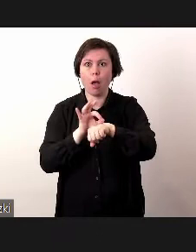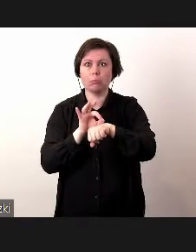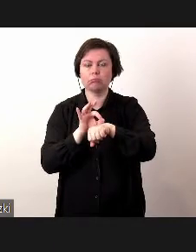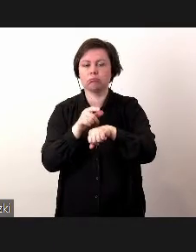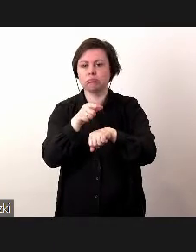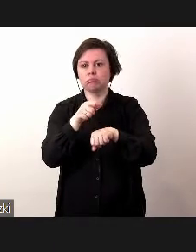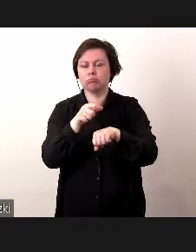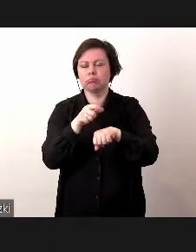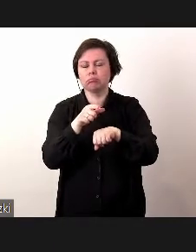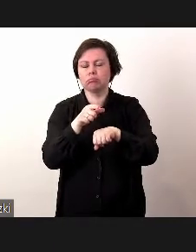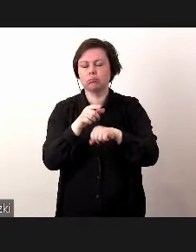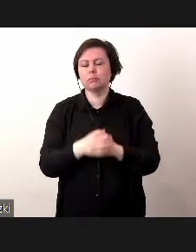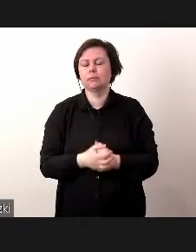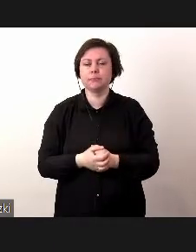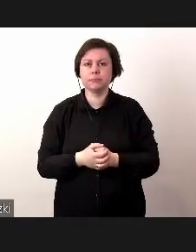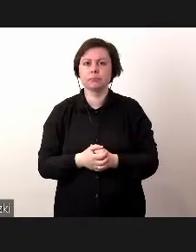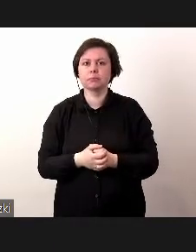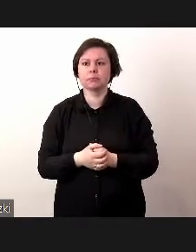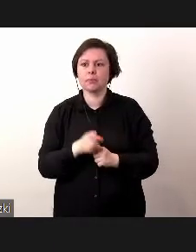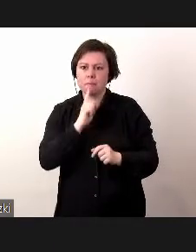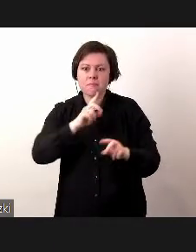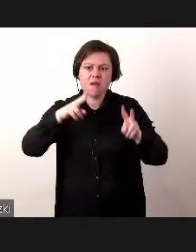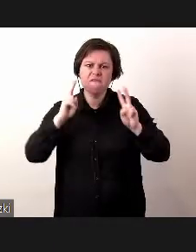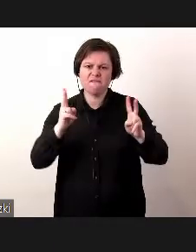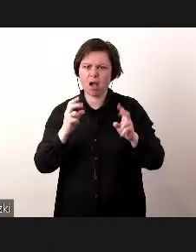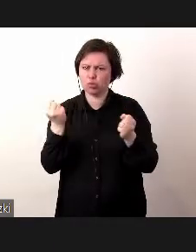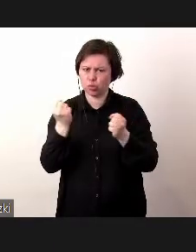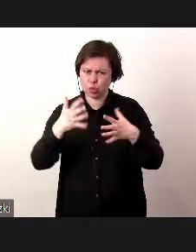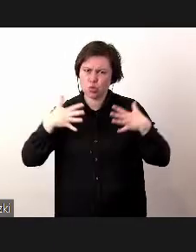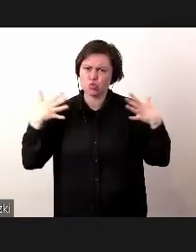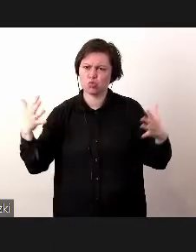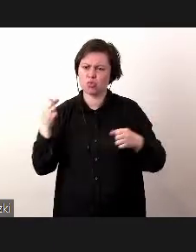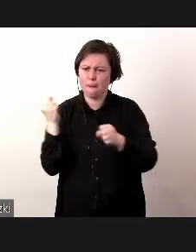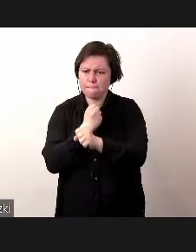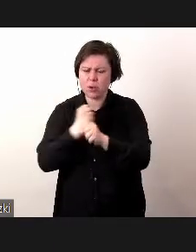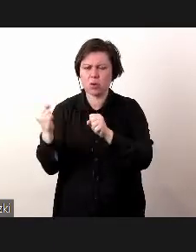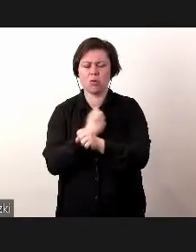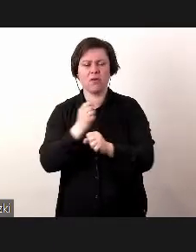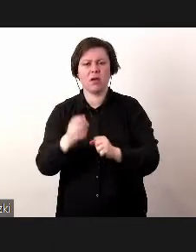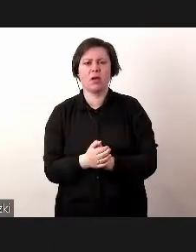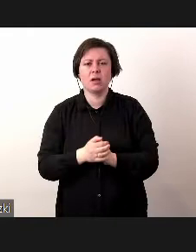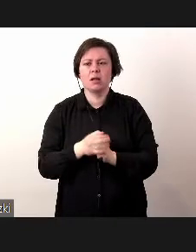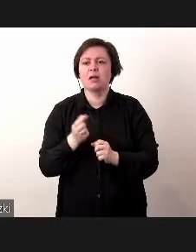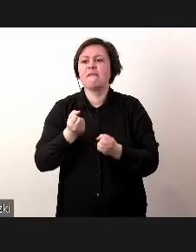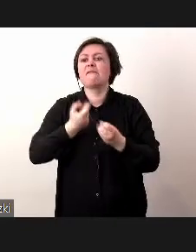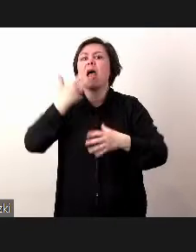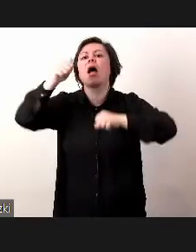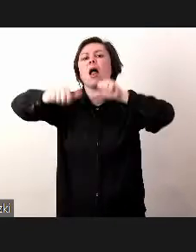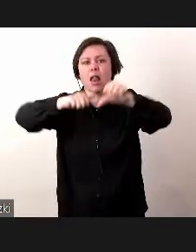które są faktycznie duże i tak naprawdę wieloletnie.